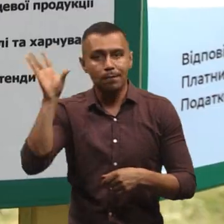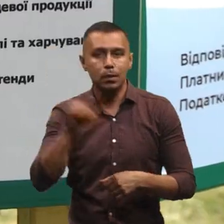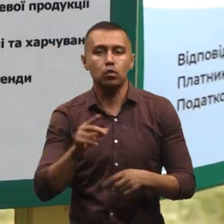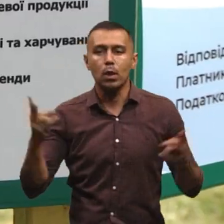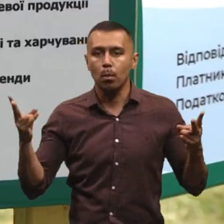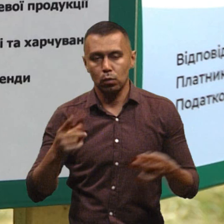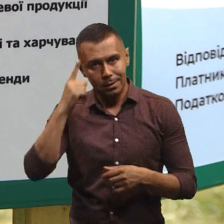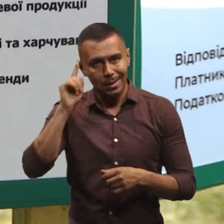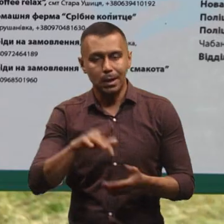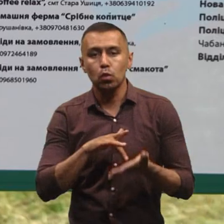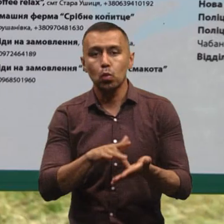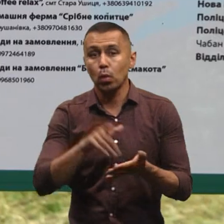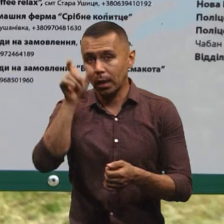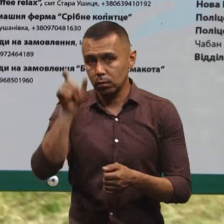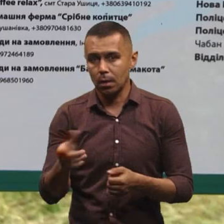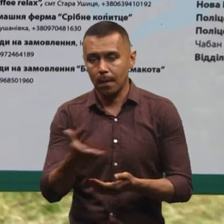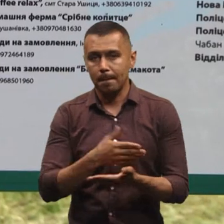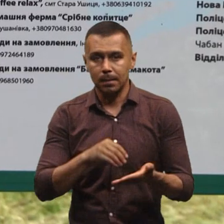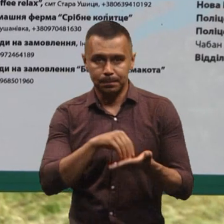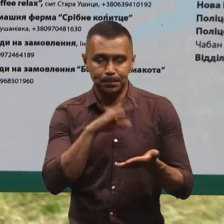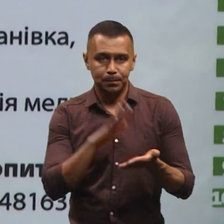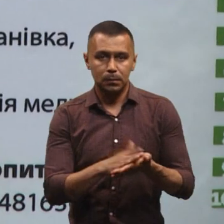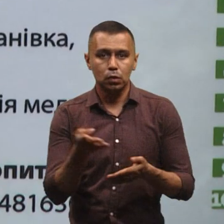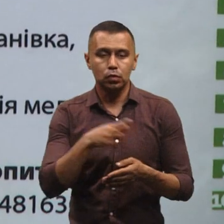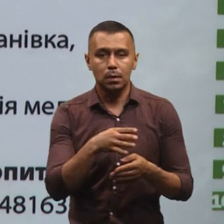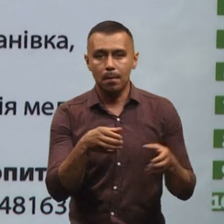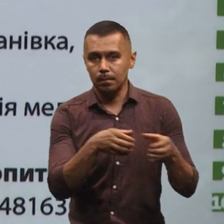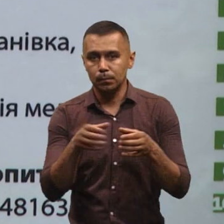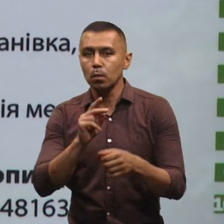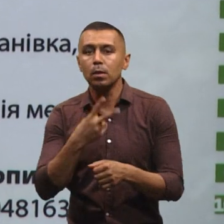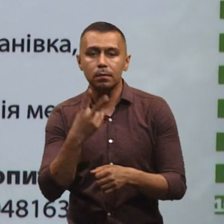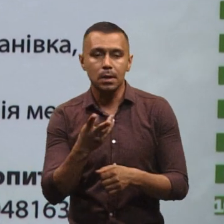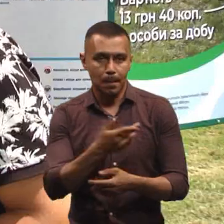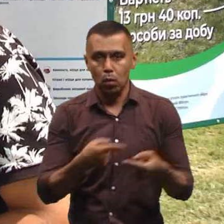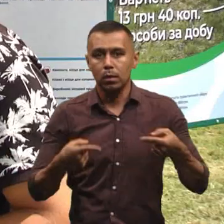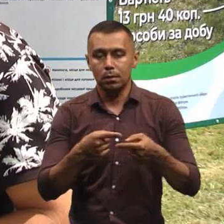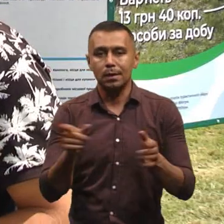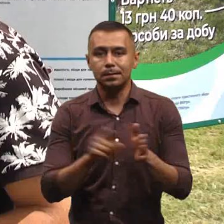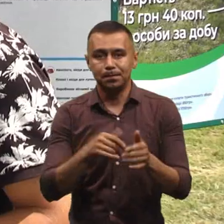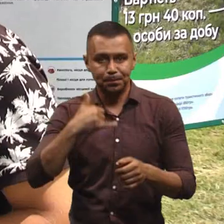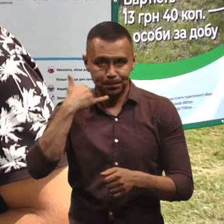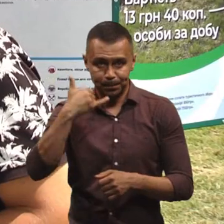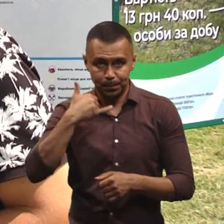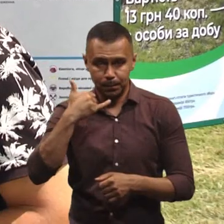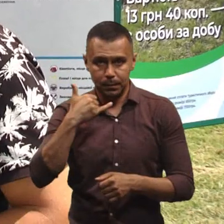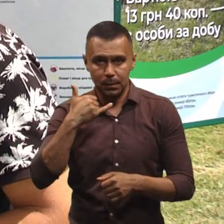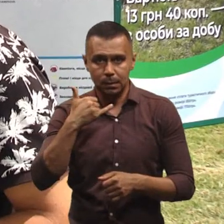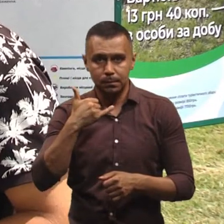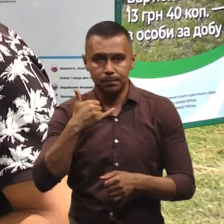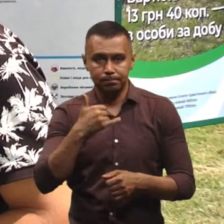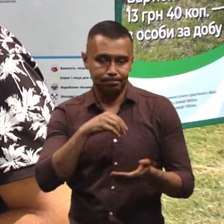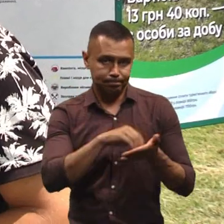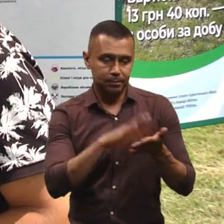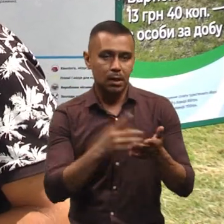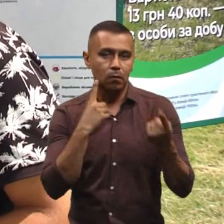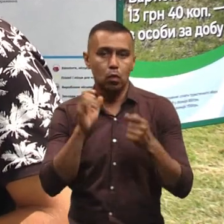що необхідно знати туристу. Ми винесли чотири категорії, що подивитися, і ми конкретно з телефонами винесли інформацію.